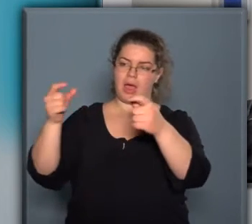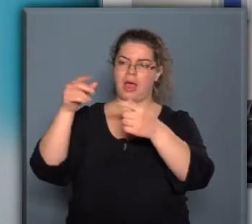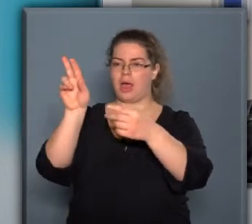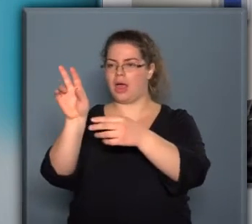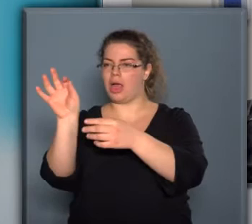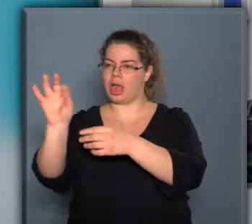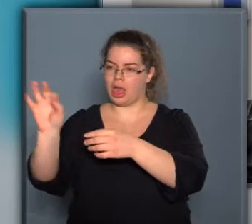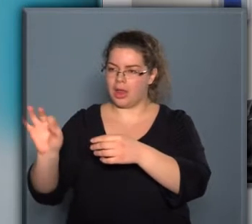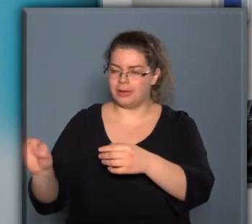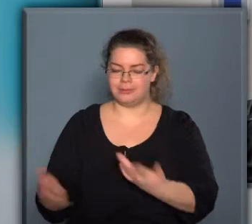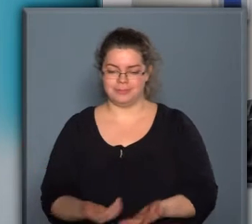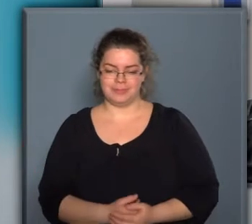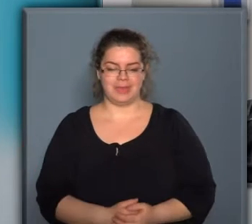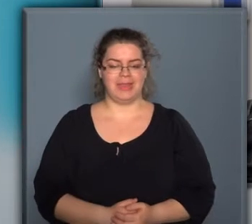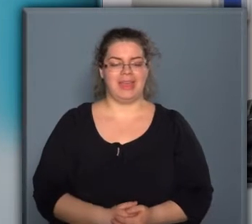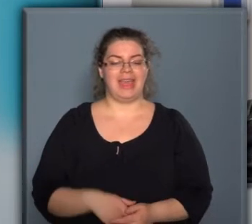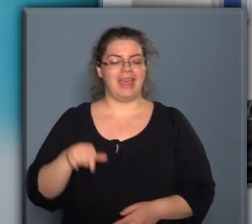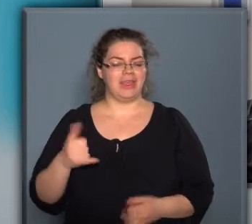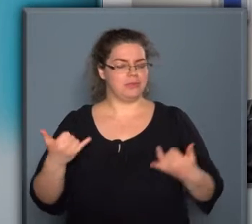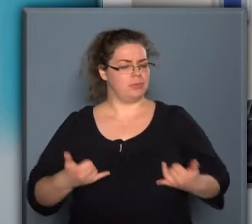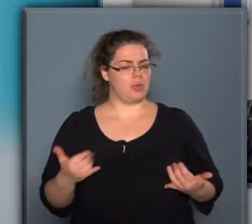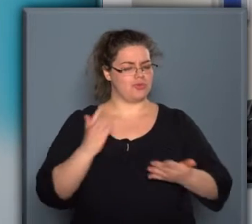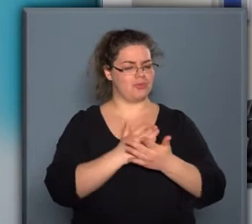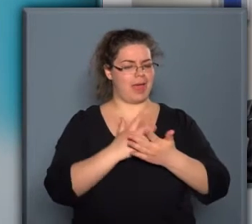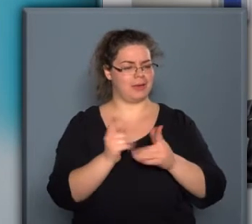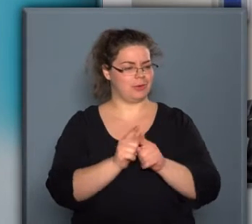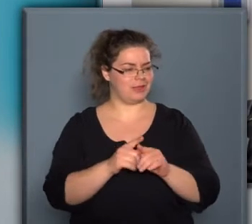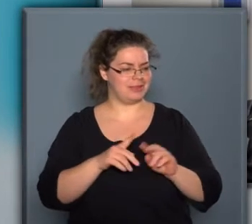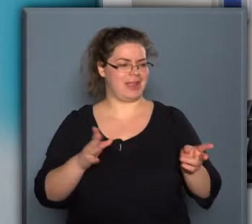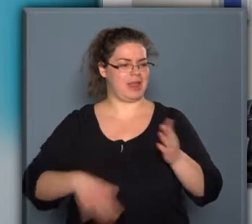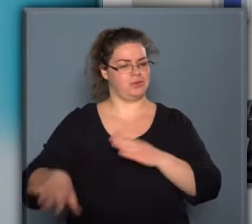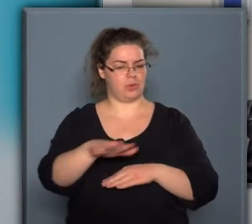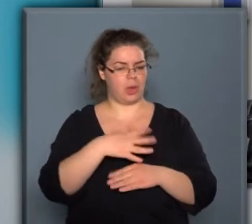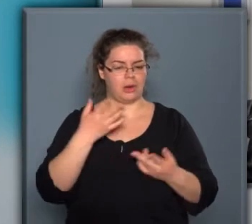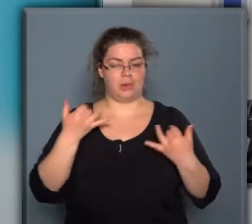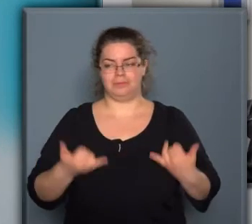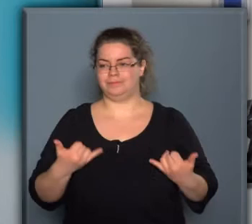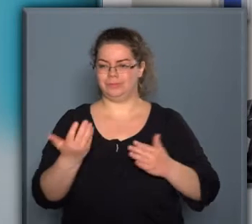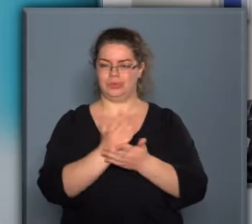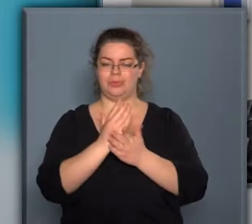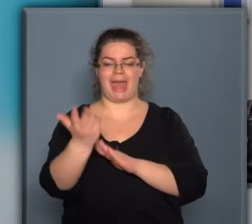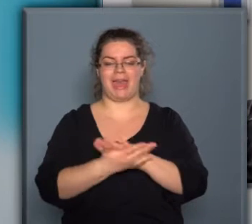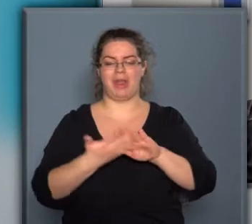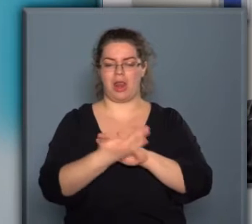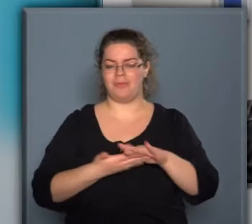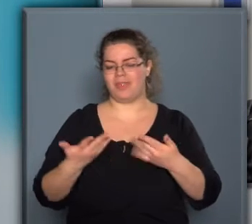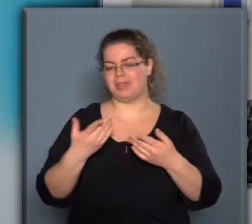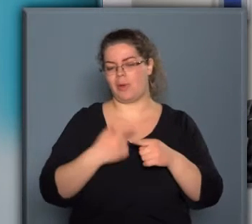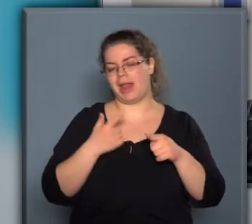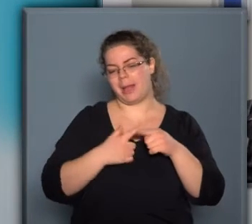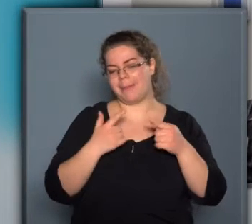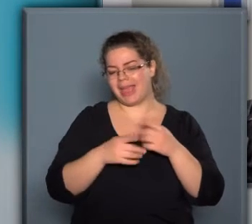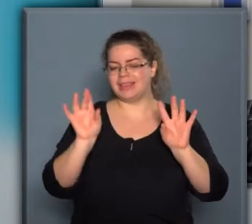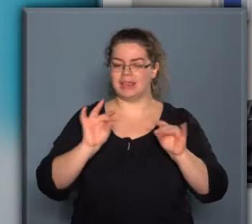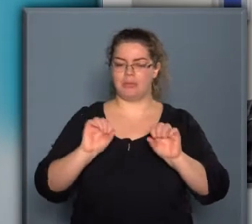a tisztasságát vagy a működését. Ez most már olyan széles körül, hogy alapvető eleme egy cég működésének.